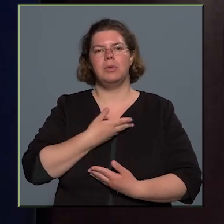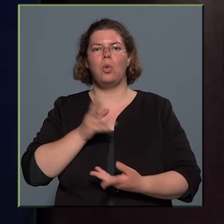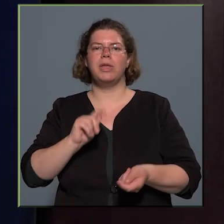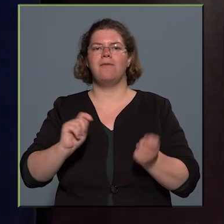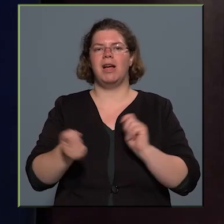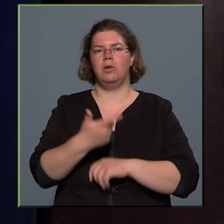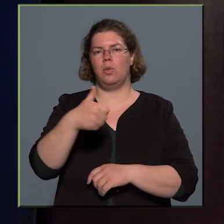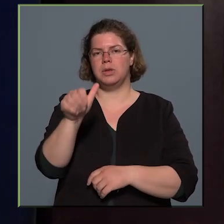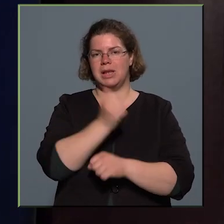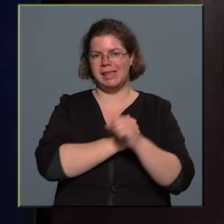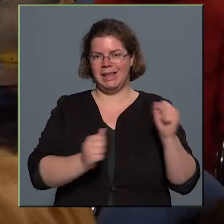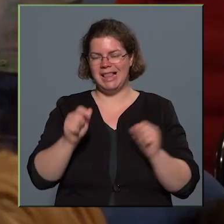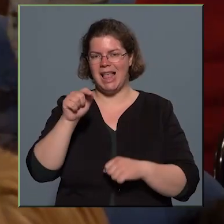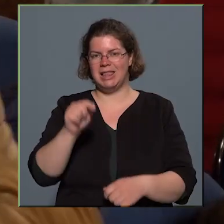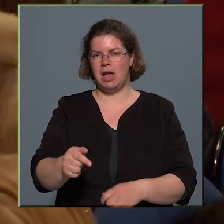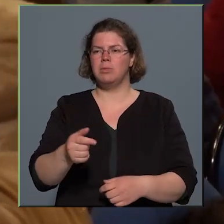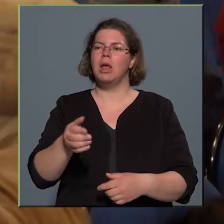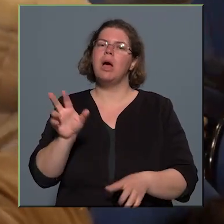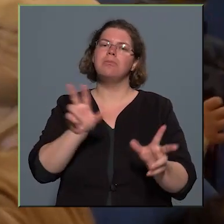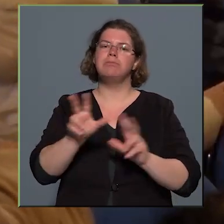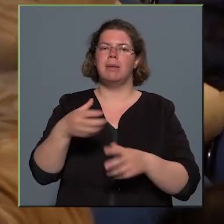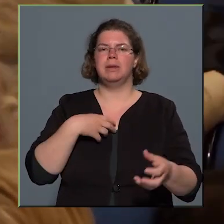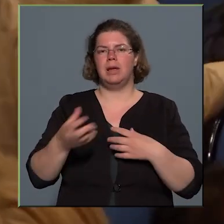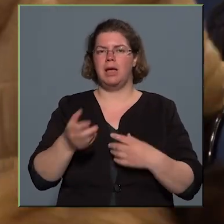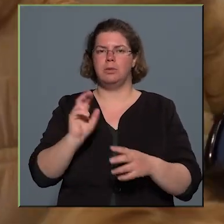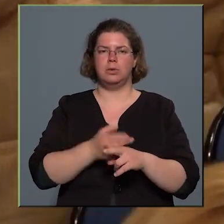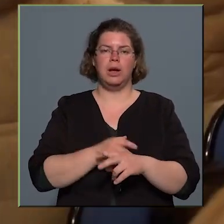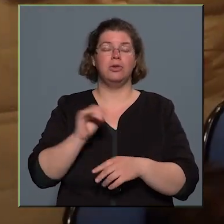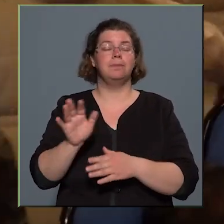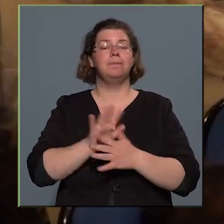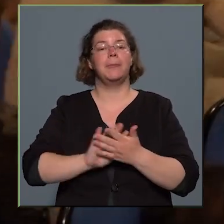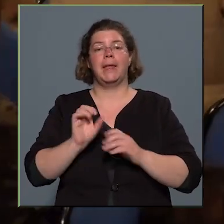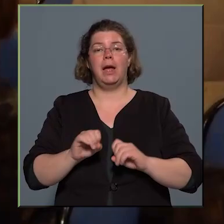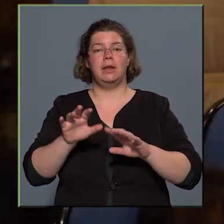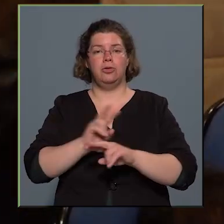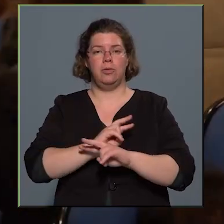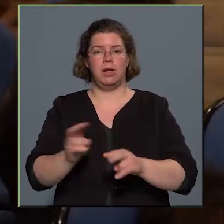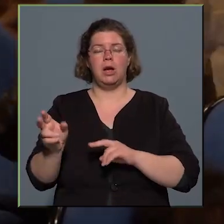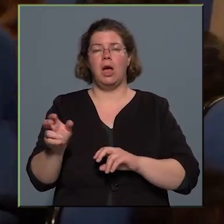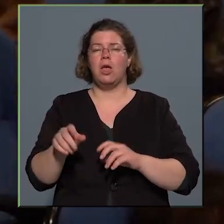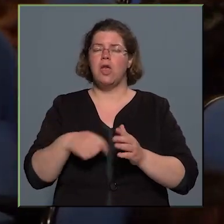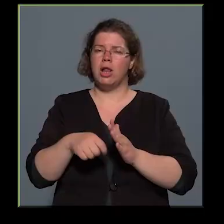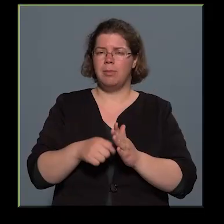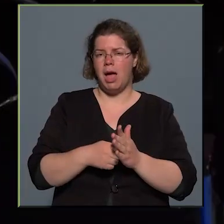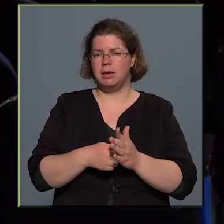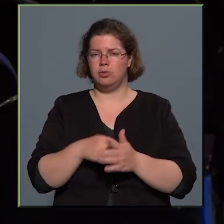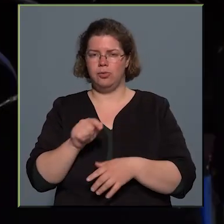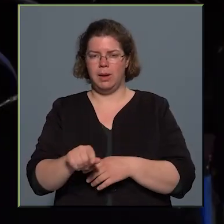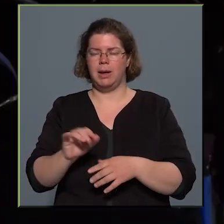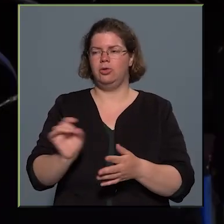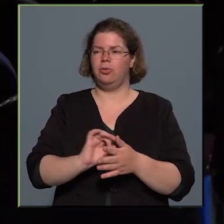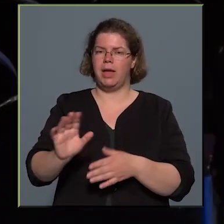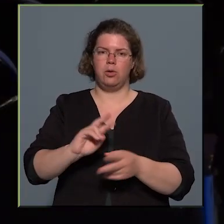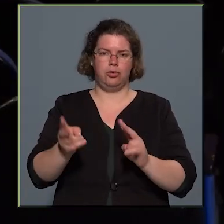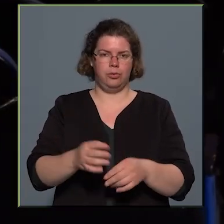bábszínházi előadások szokása, és milyen hatással vannak rájuk a pörgős animációs filmek és a felgyorsultabb világ. Mindig